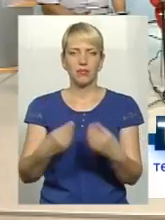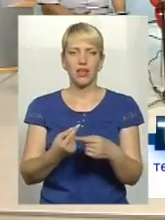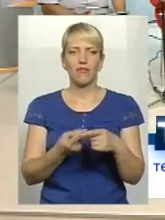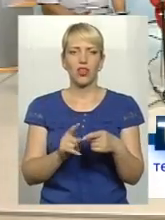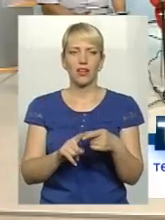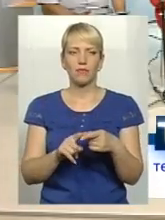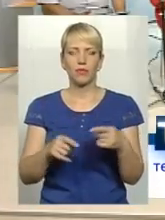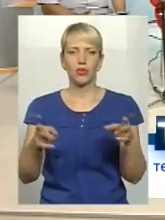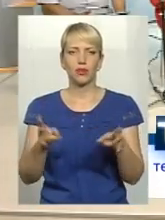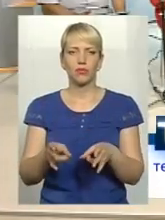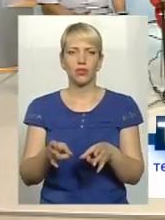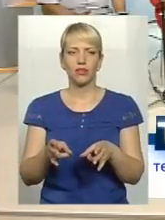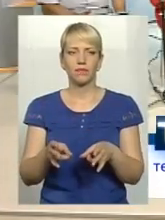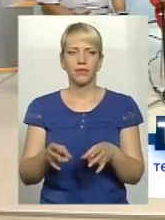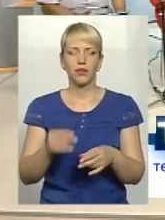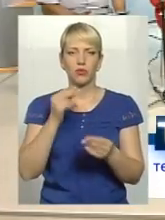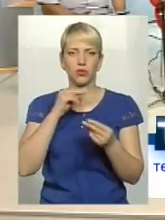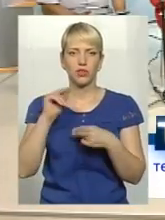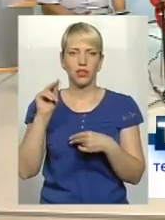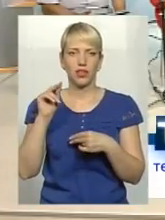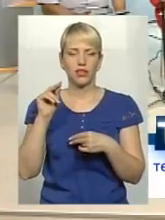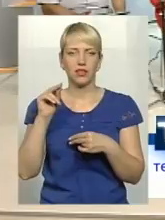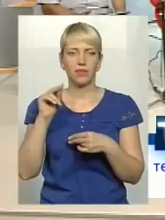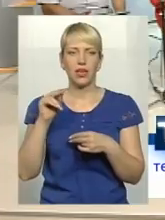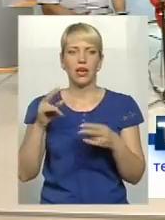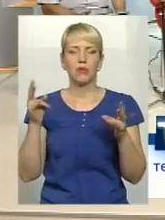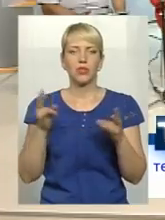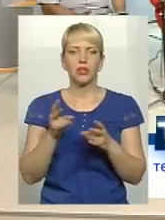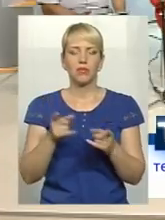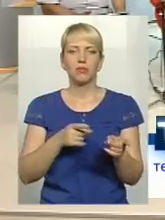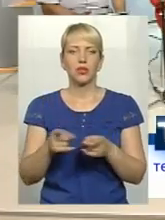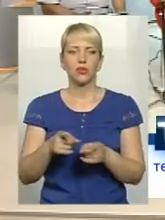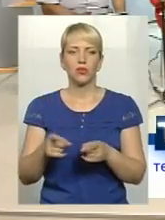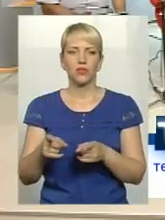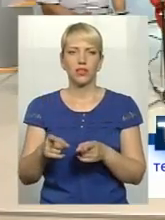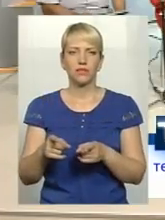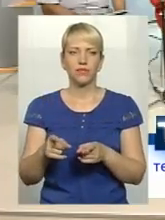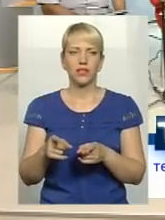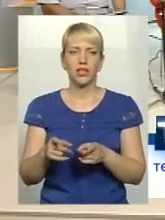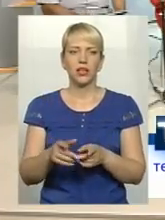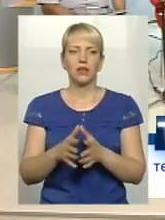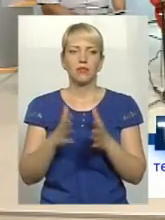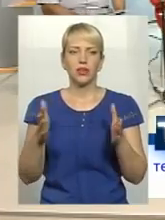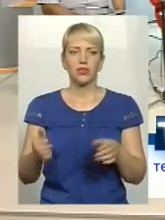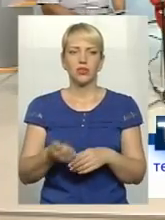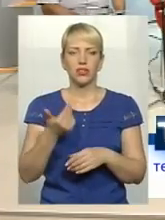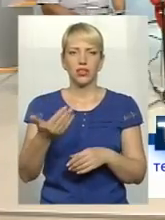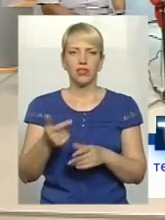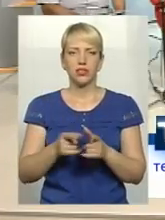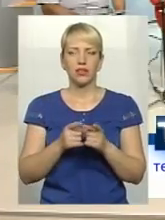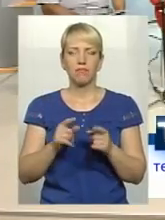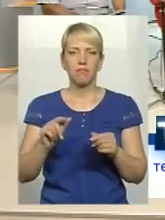потребує удосконалення, звичайно. Необхідна підготовка більшої кількості і більшої